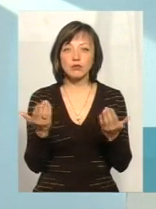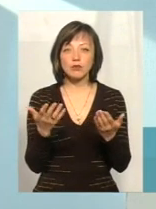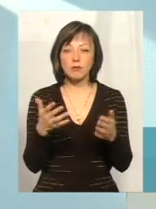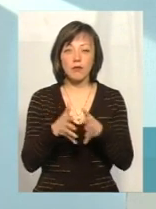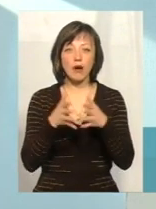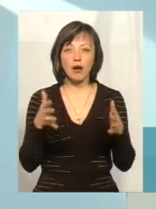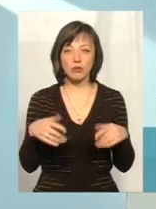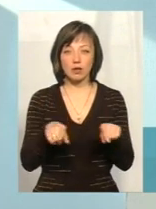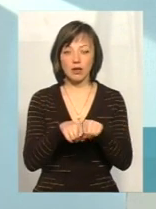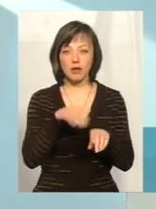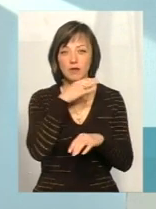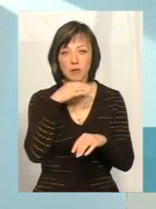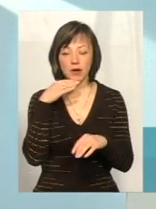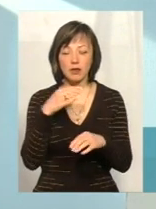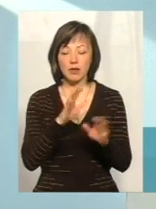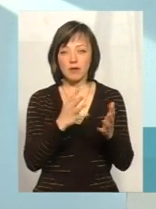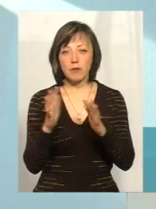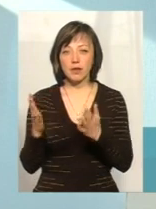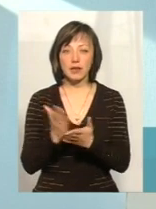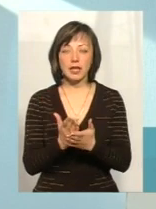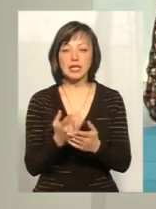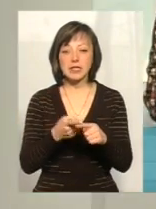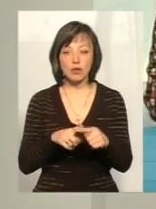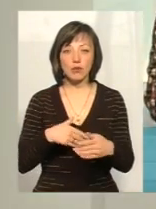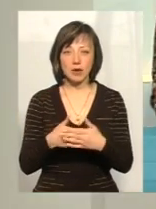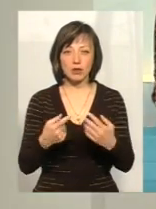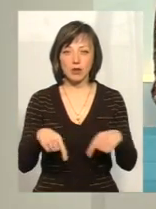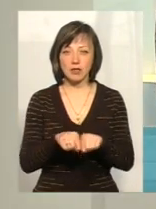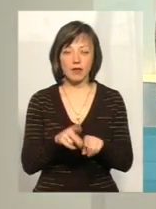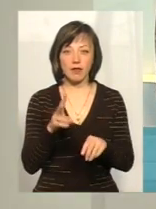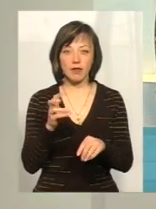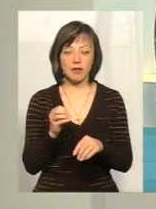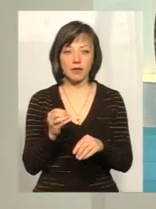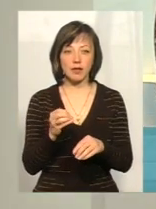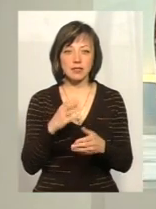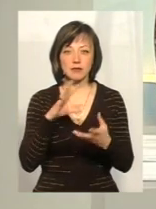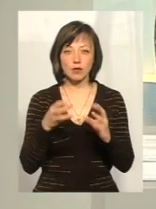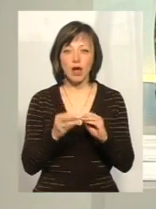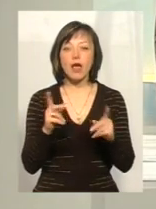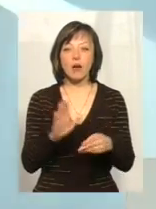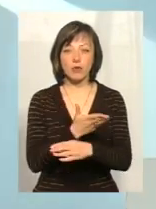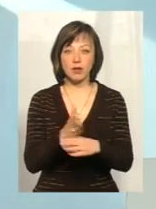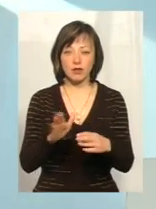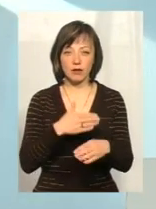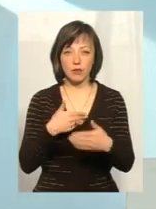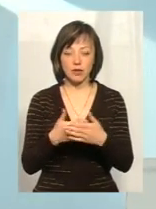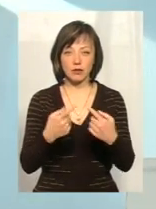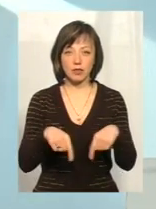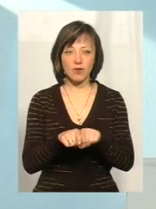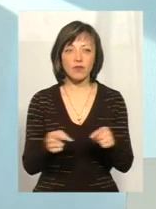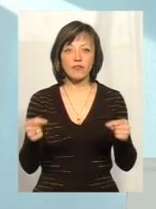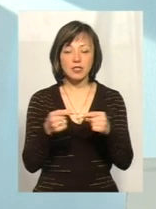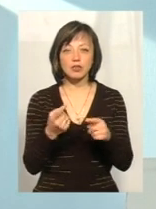маса є таких випадків. І в даному випадку ці громадські організації, вони не звітуються. А яким чином їх поділили? Тому що